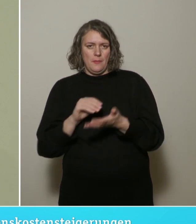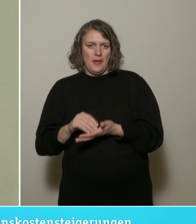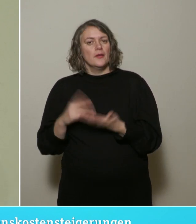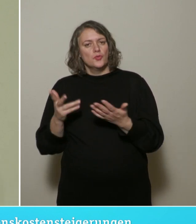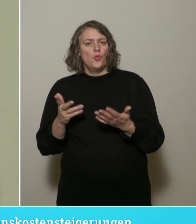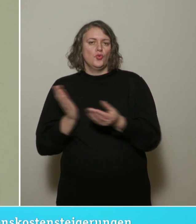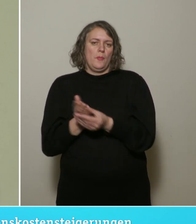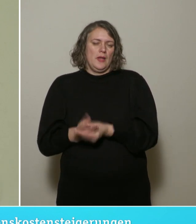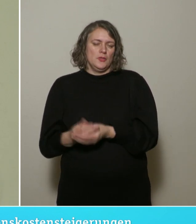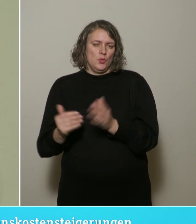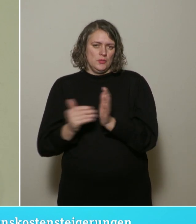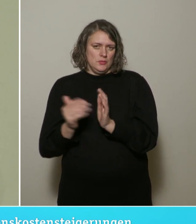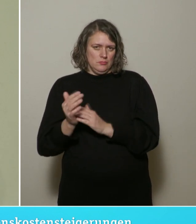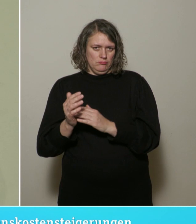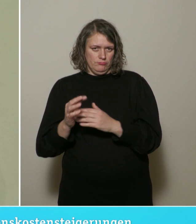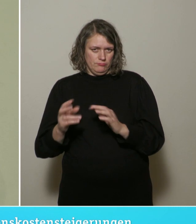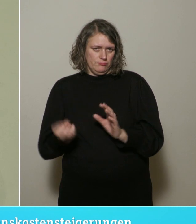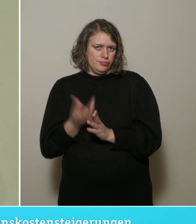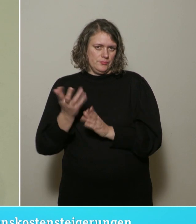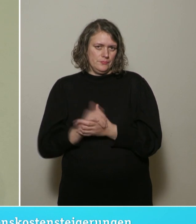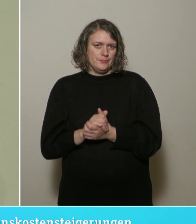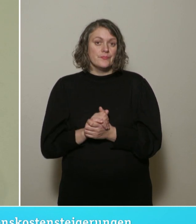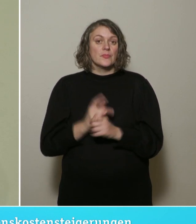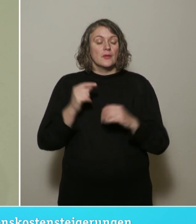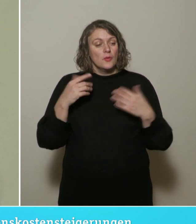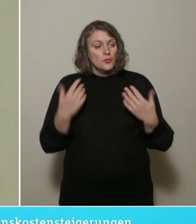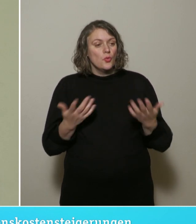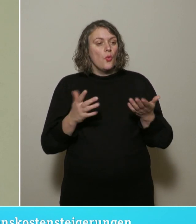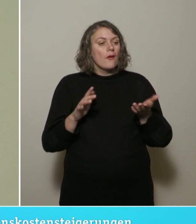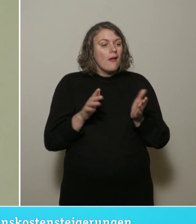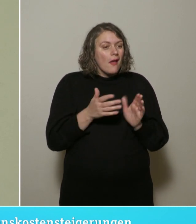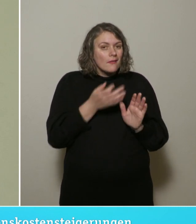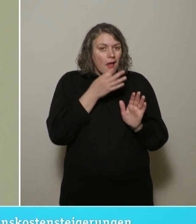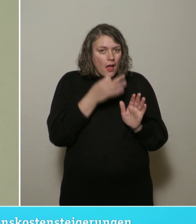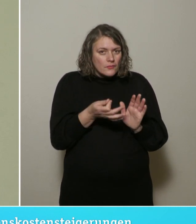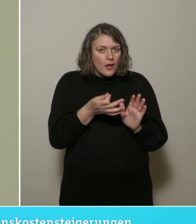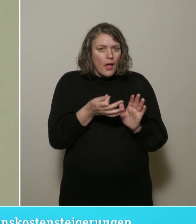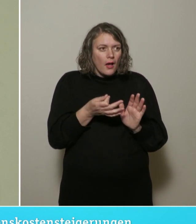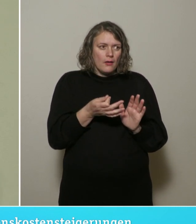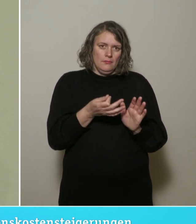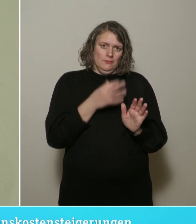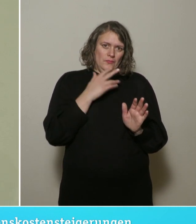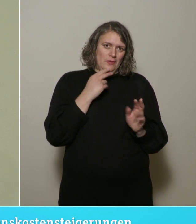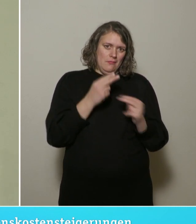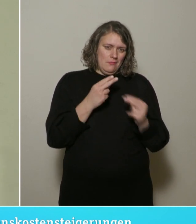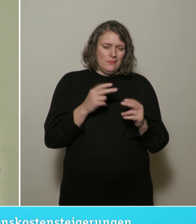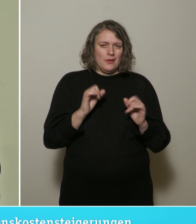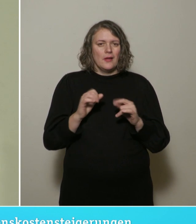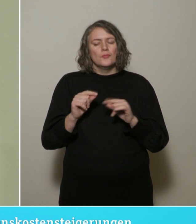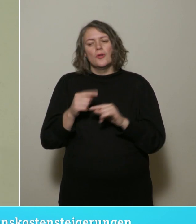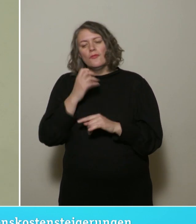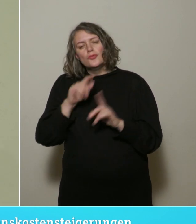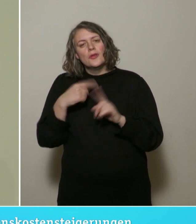ist und eigentlich etwas komplexer als für die Beantwortung einer kleinen Anfrage, wollen wir gern im ersten Quartal des kommenden